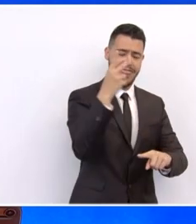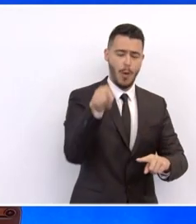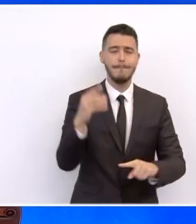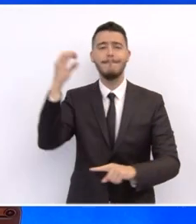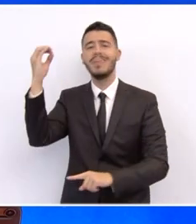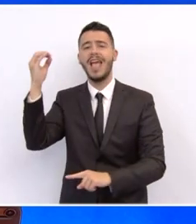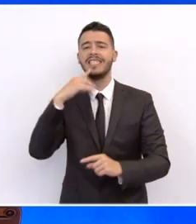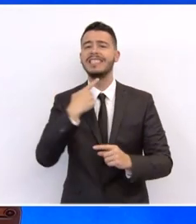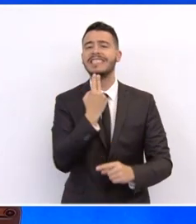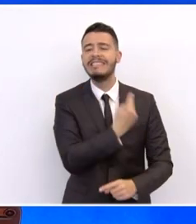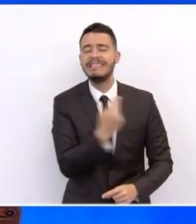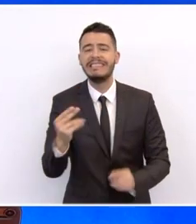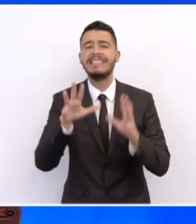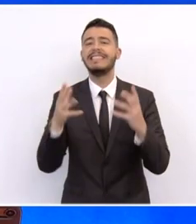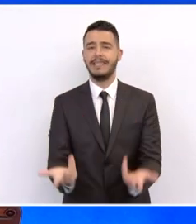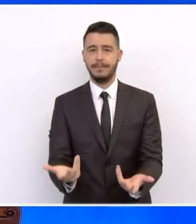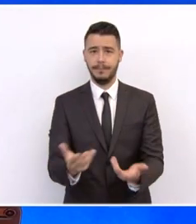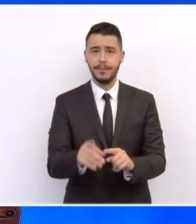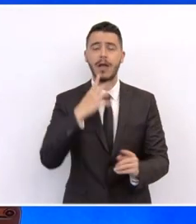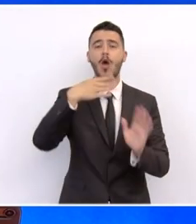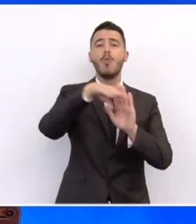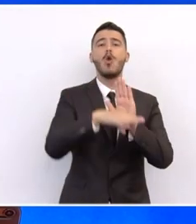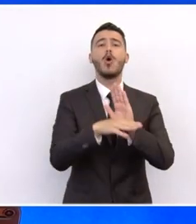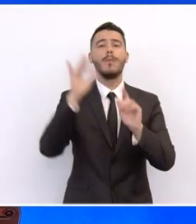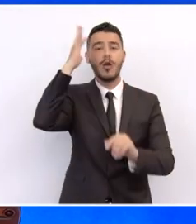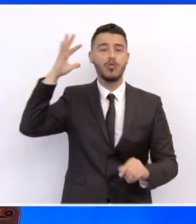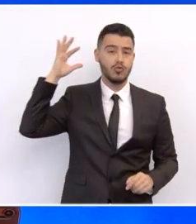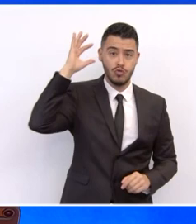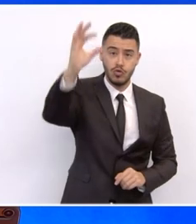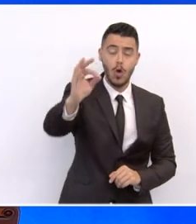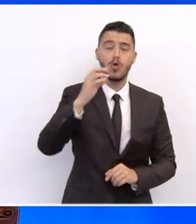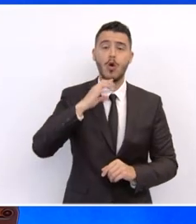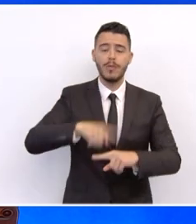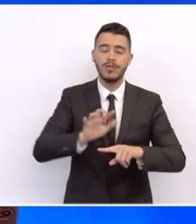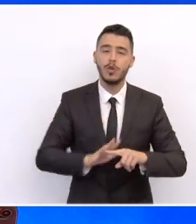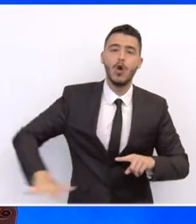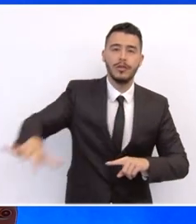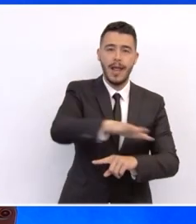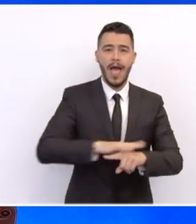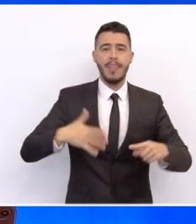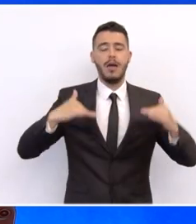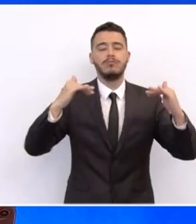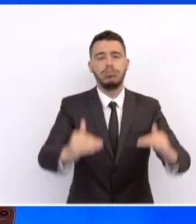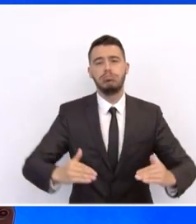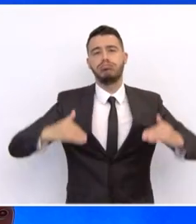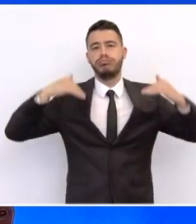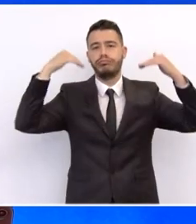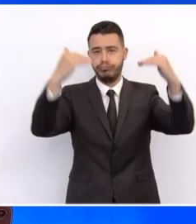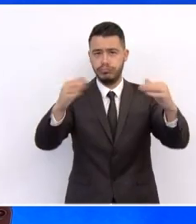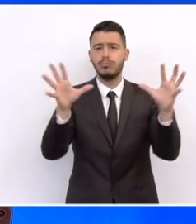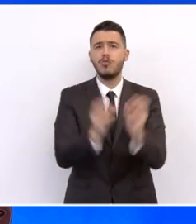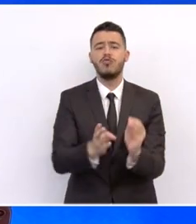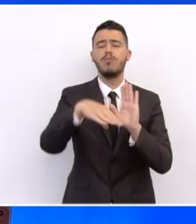μεταρρυθμίσεων που έχει σαν στόχο να κάνει update στο λειτουργικό της χώρας, στο software και το hardware της Ελλάδας.